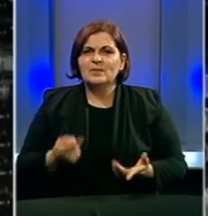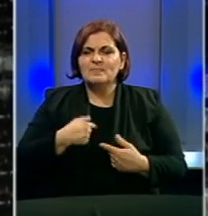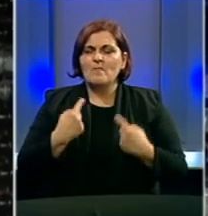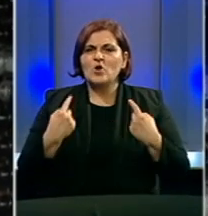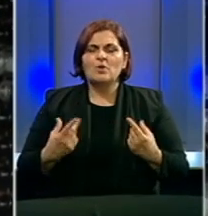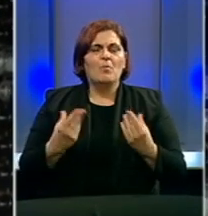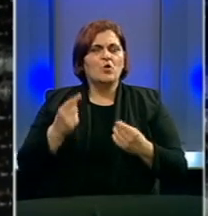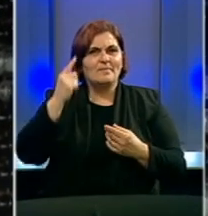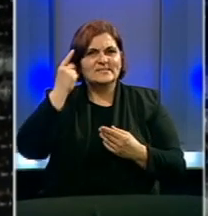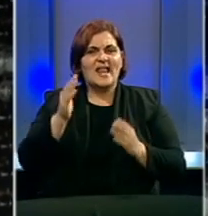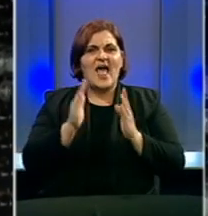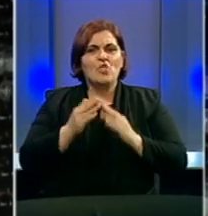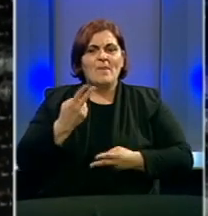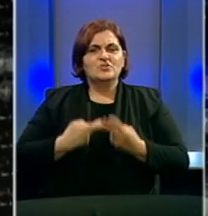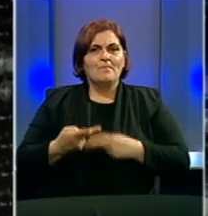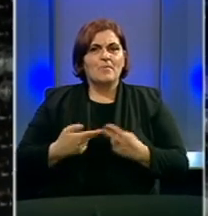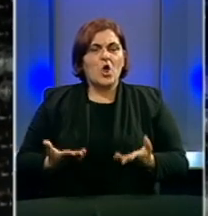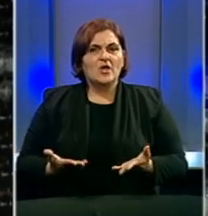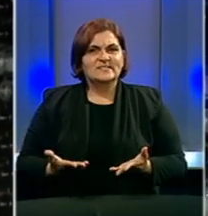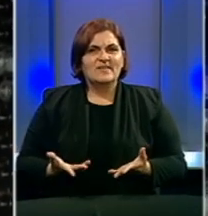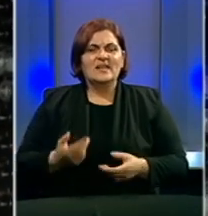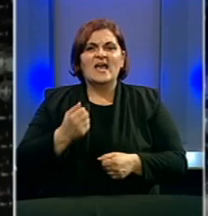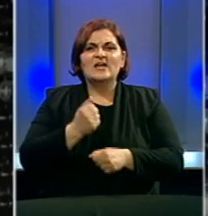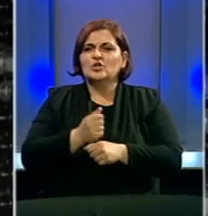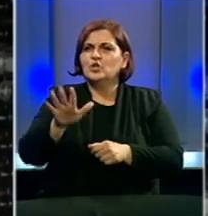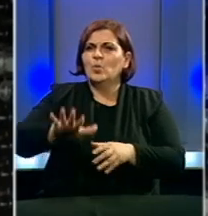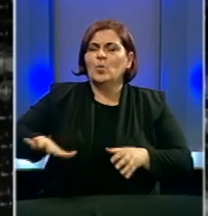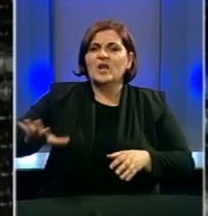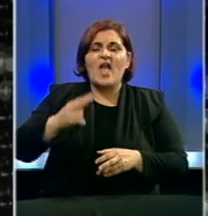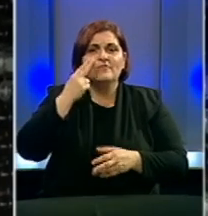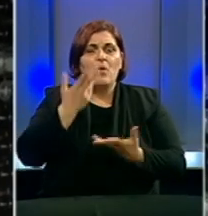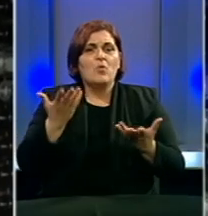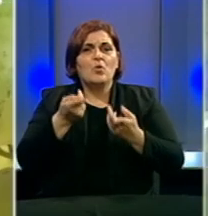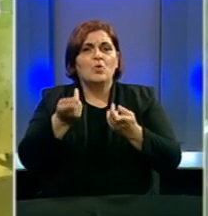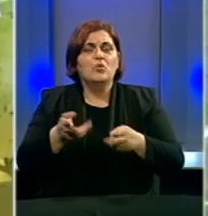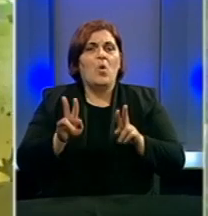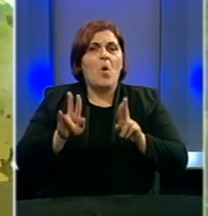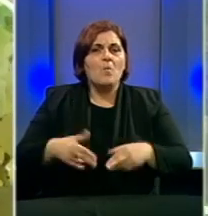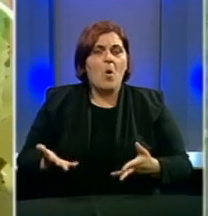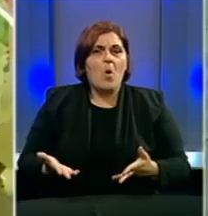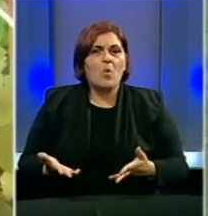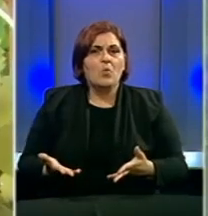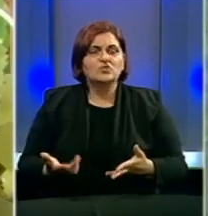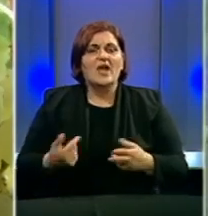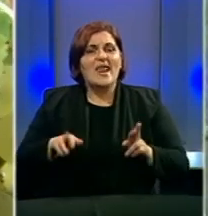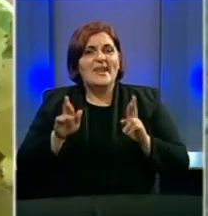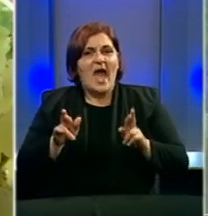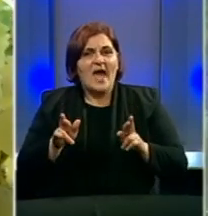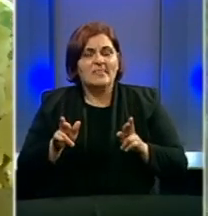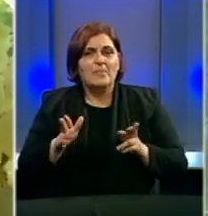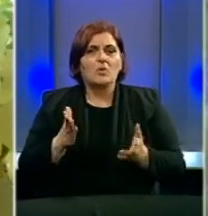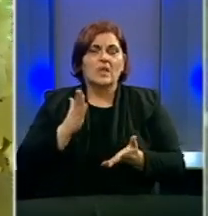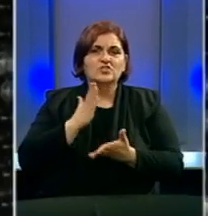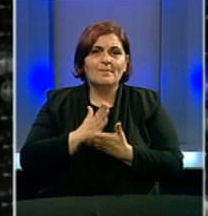mnogo značilo domaćim proizvodnjačima, to se radi u regionu pa vidit ćemo koliko je to umogućenstvo da se uvede. Nadamo se da će se uvesti